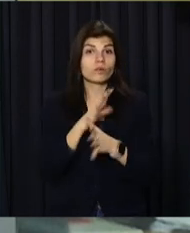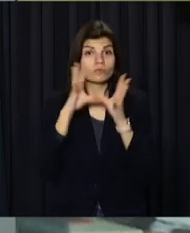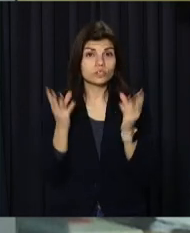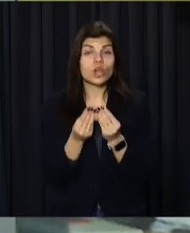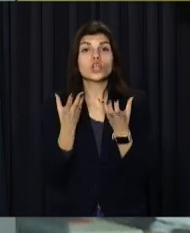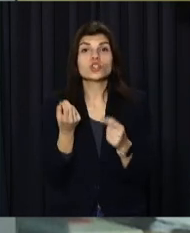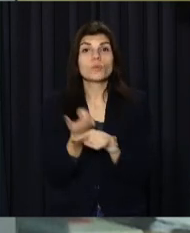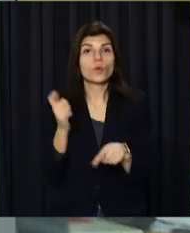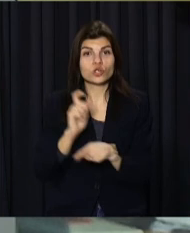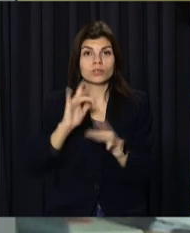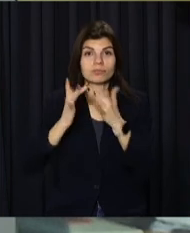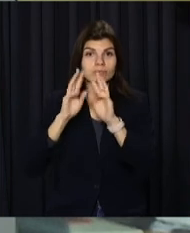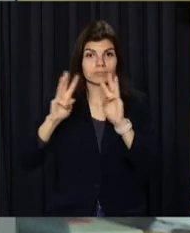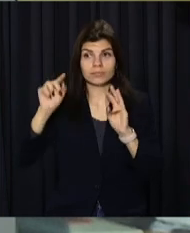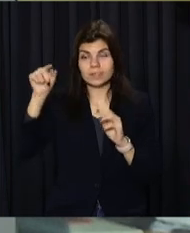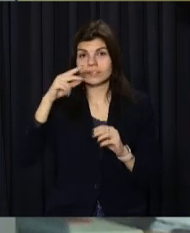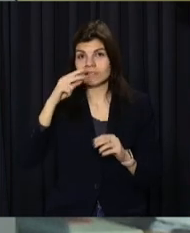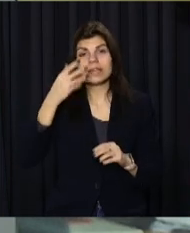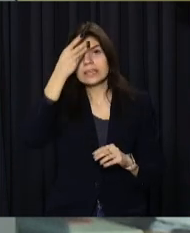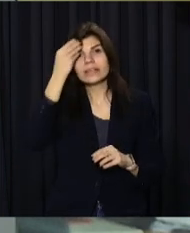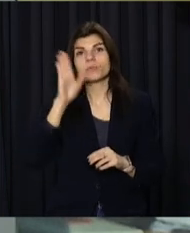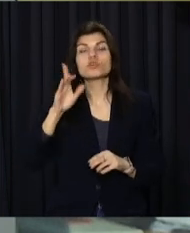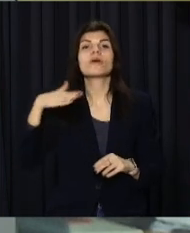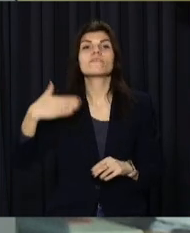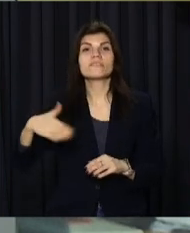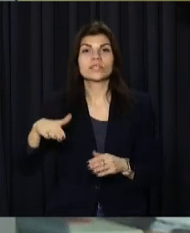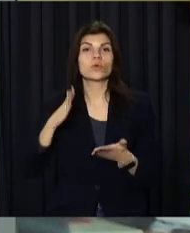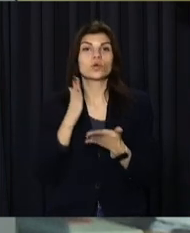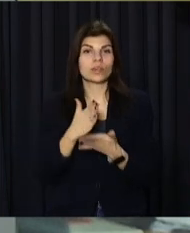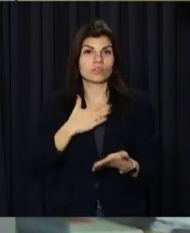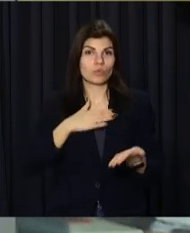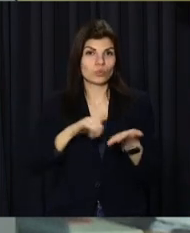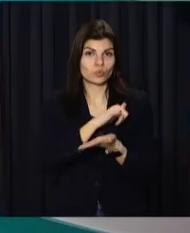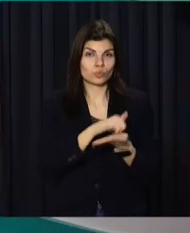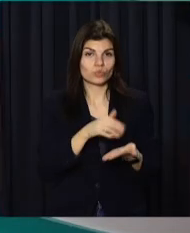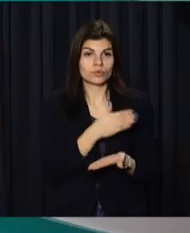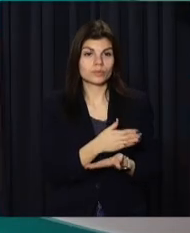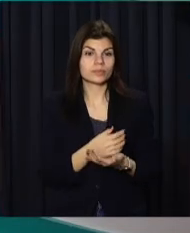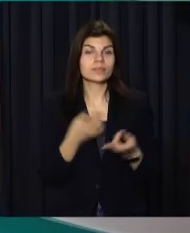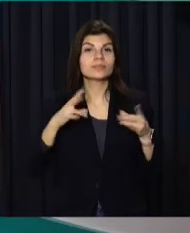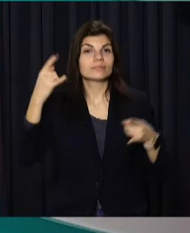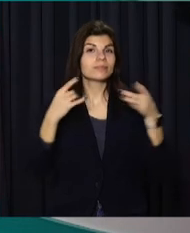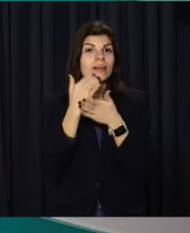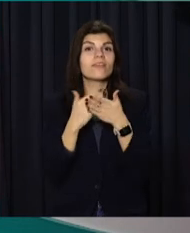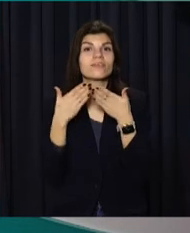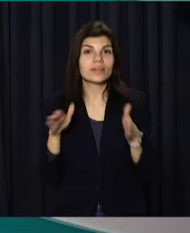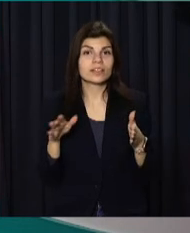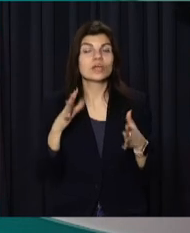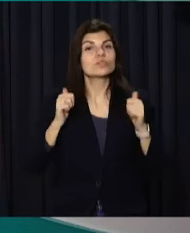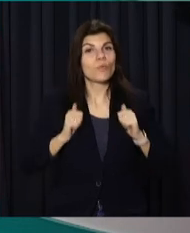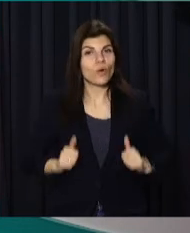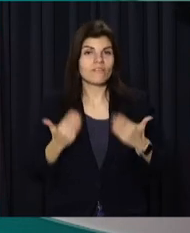більше новин на нашому сайті. Не забувайте і про сюжети на нашому каналі у Ютуб. Залишайтесь відкритим.